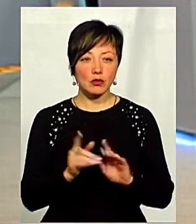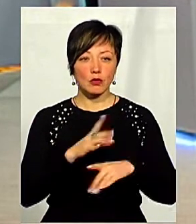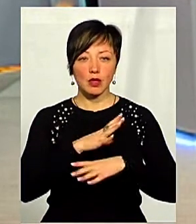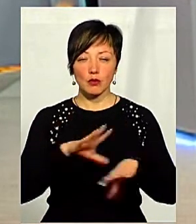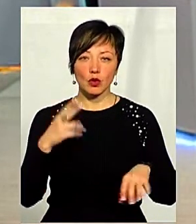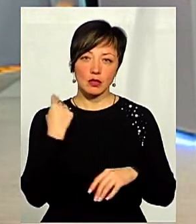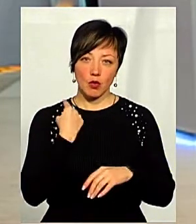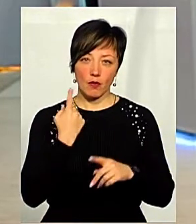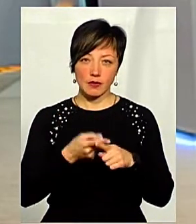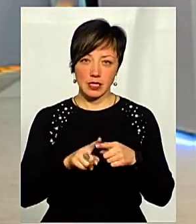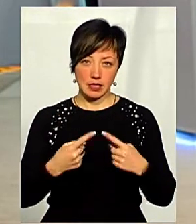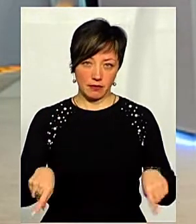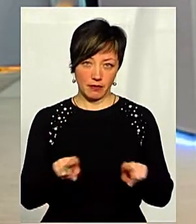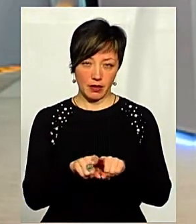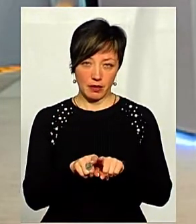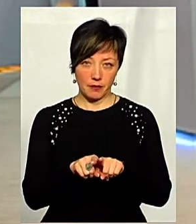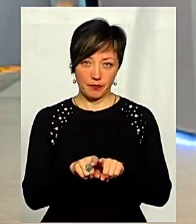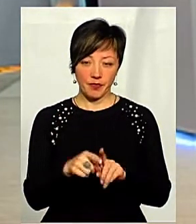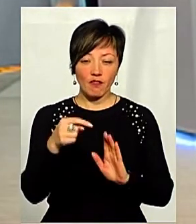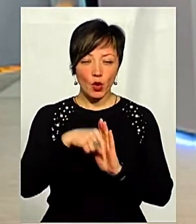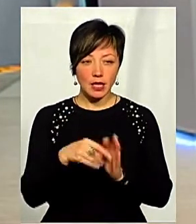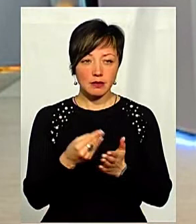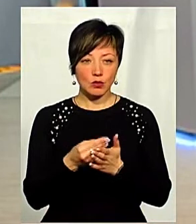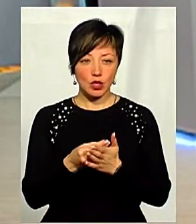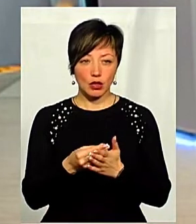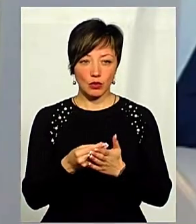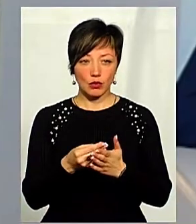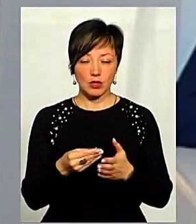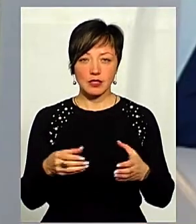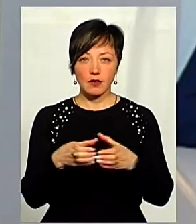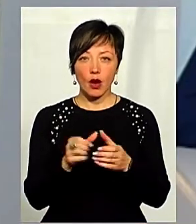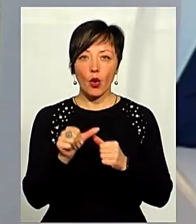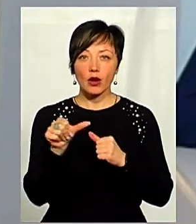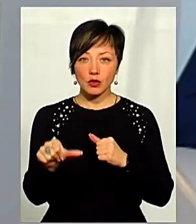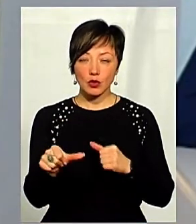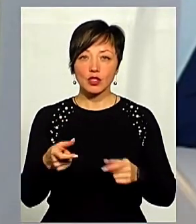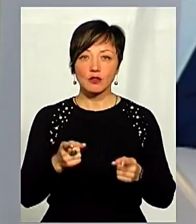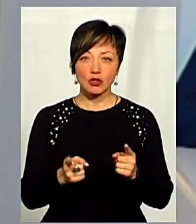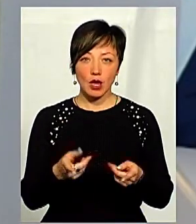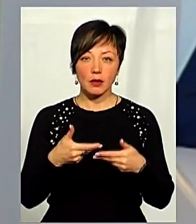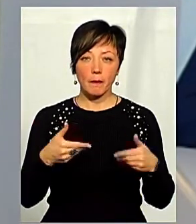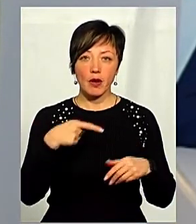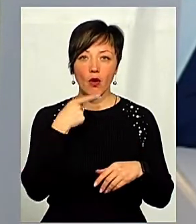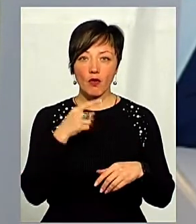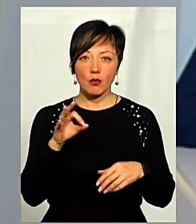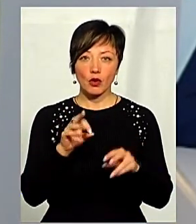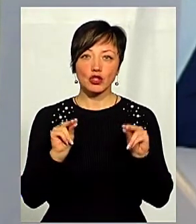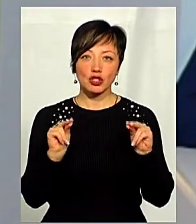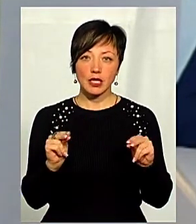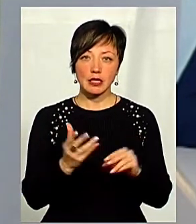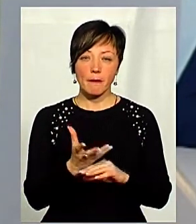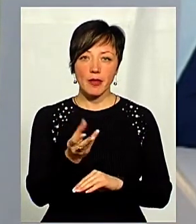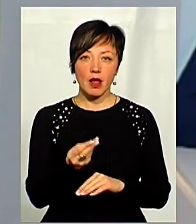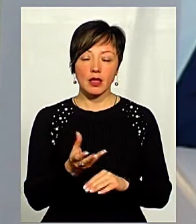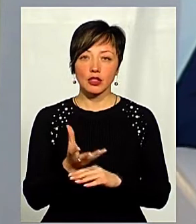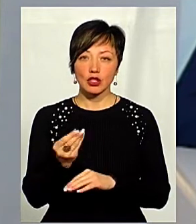було заборгованості в цій сфері, в контексті саме бюджетної сфери. Окрім цього, звичайно, ми говоримо і про чесні платежі,